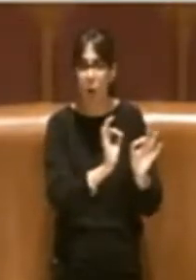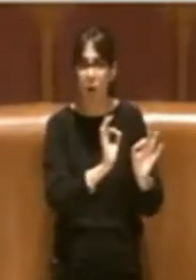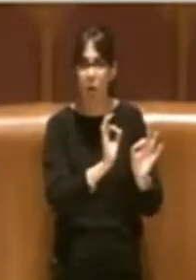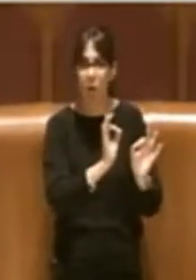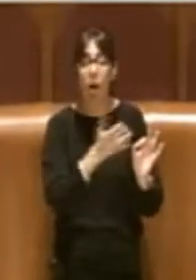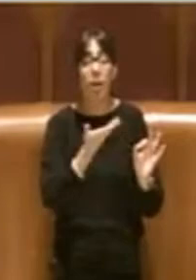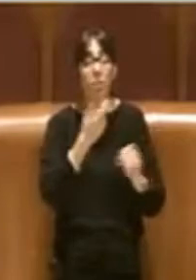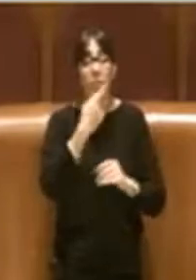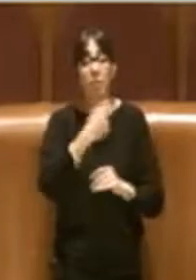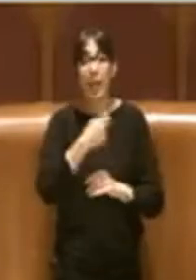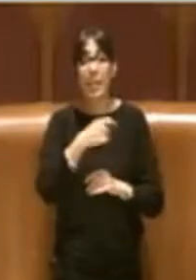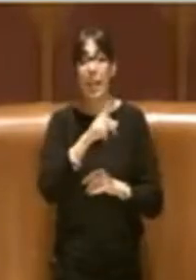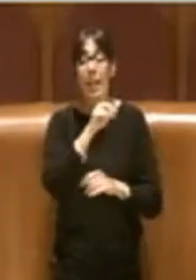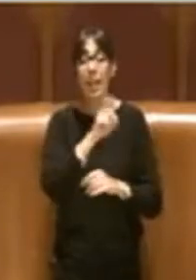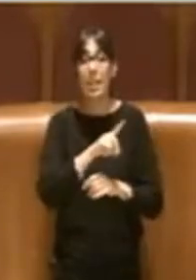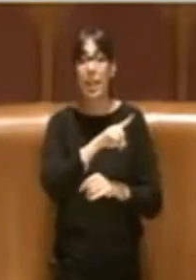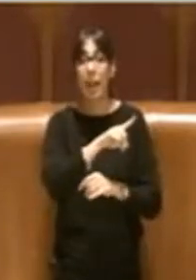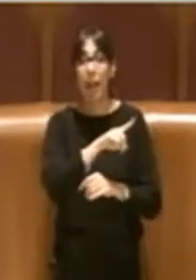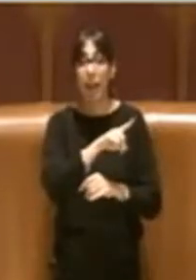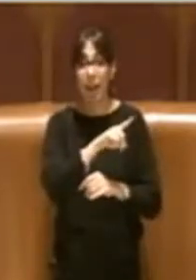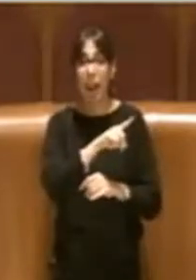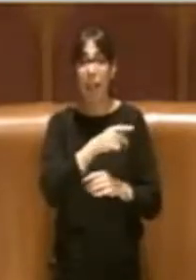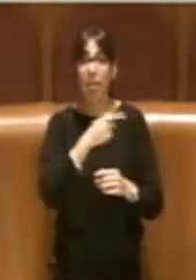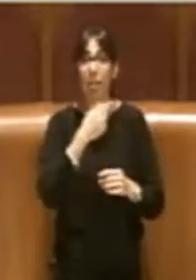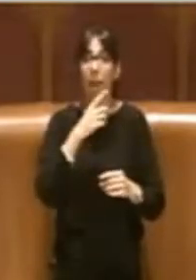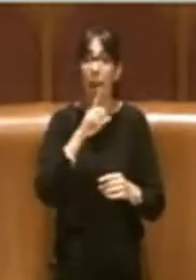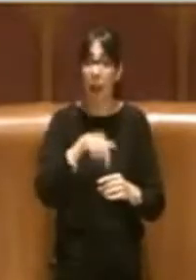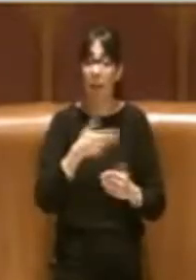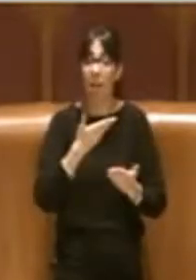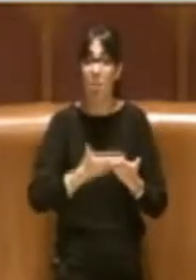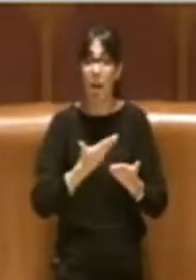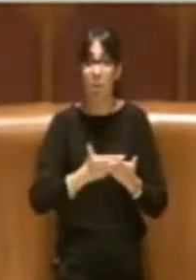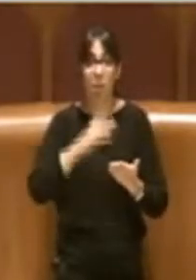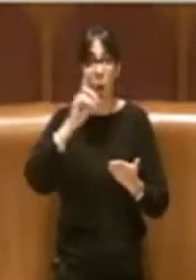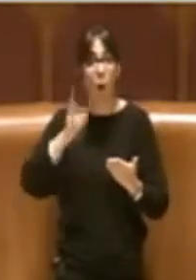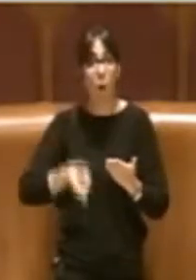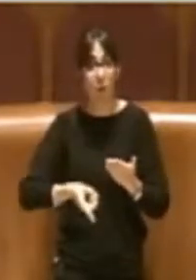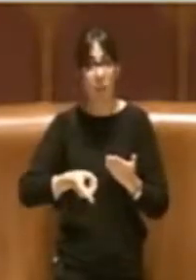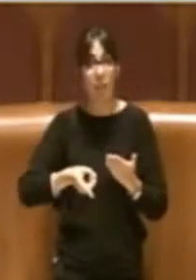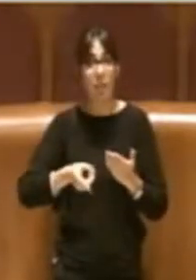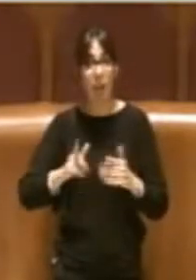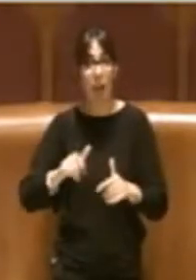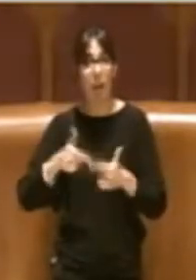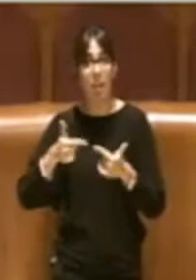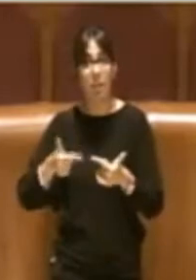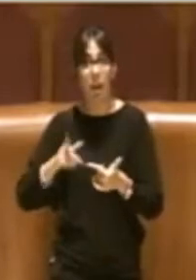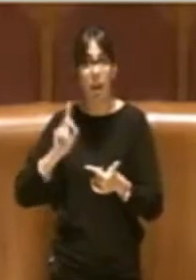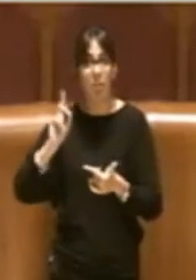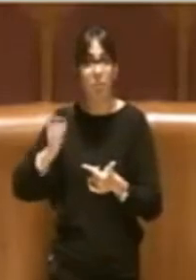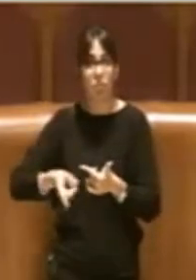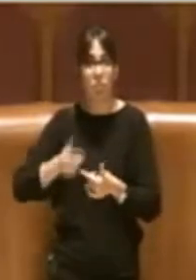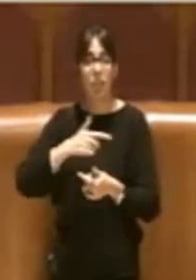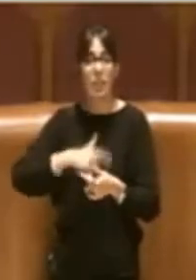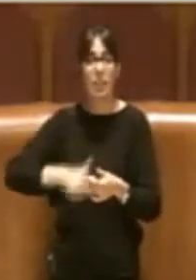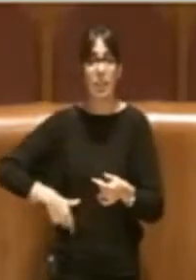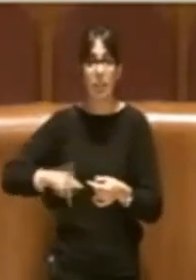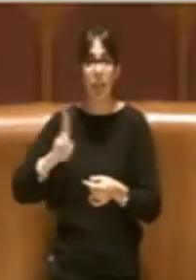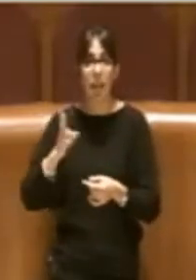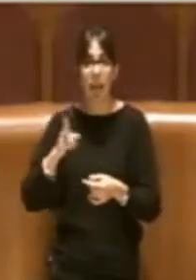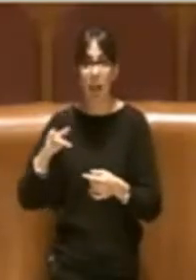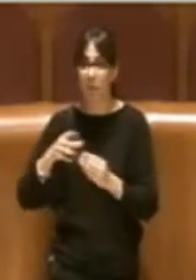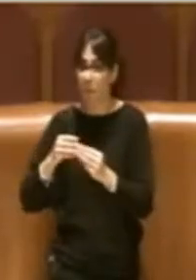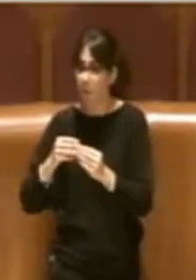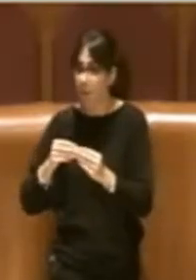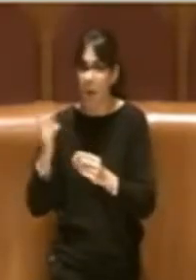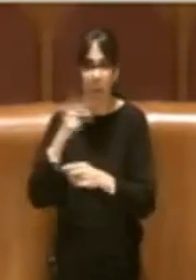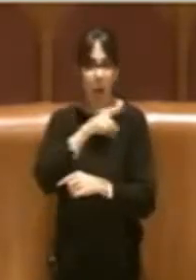Zingaretti si permette di fare ordinanza che ordina alla Sindaca Raggi di fare qualcosa che lui non ha